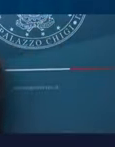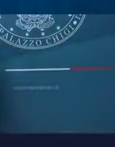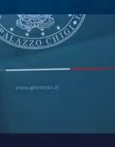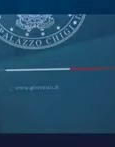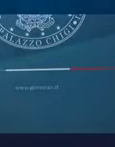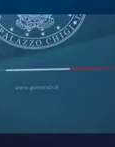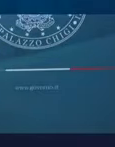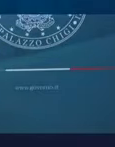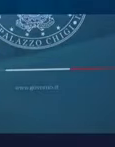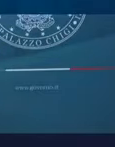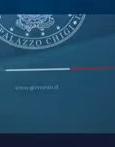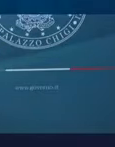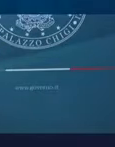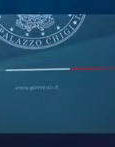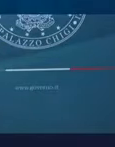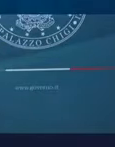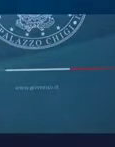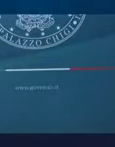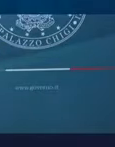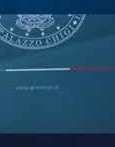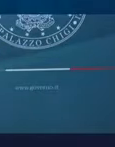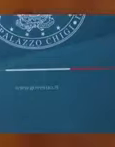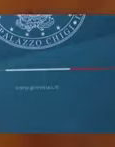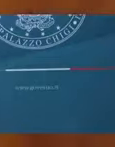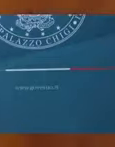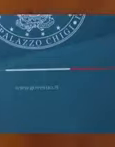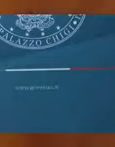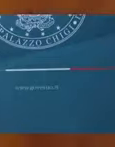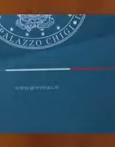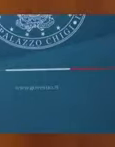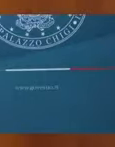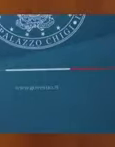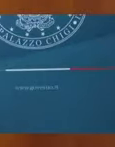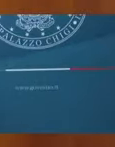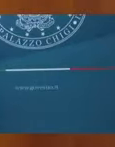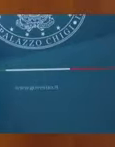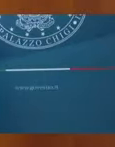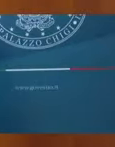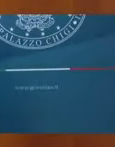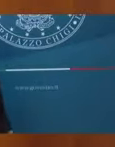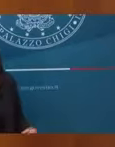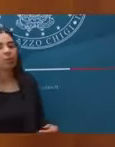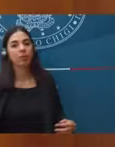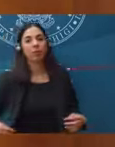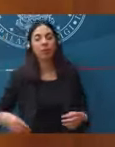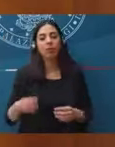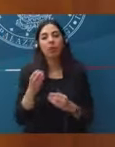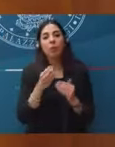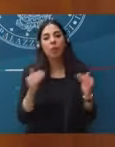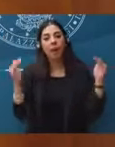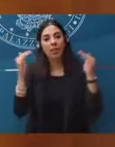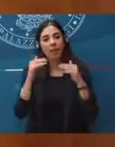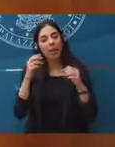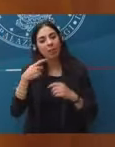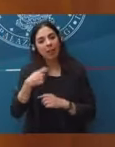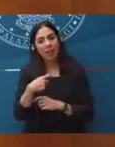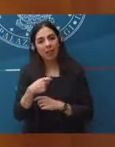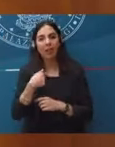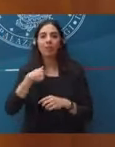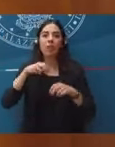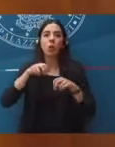Buonasera Presidente, Marco Galluzzo del Corriere della Sera. Mi perdoni, io volevo fare una domanda personale.